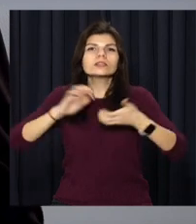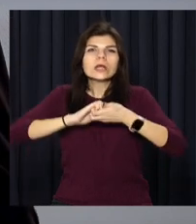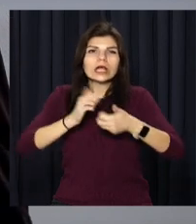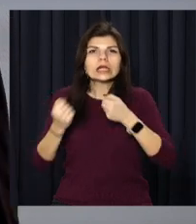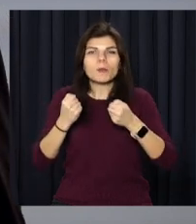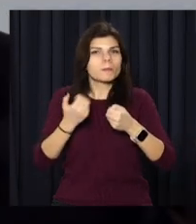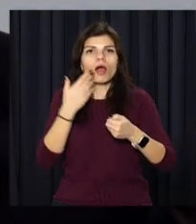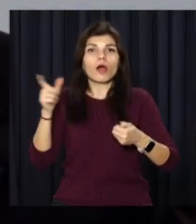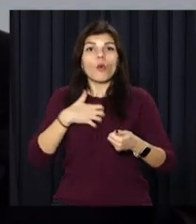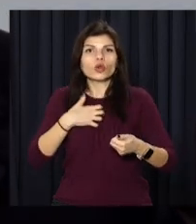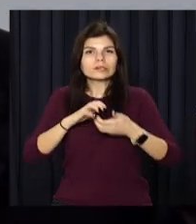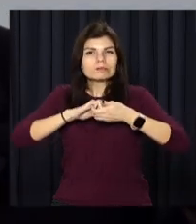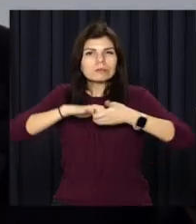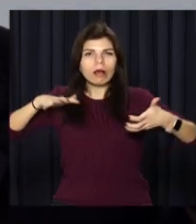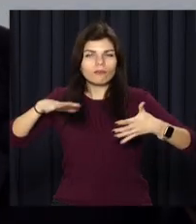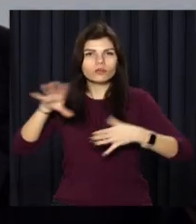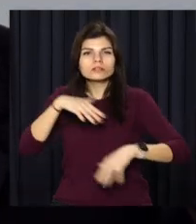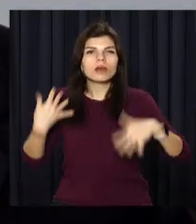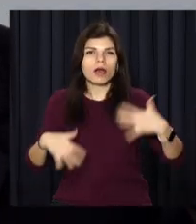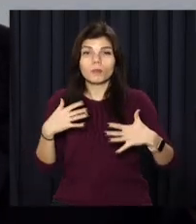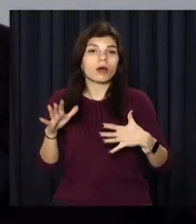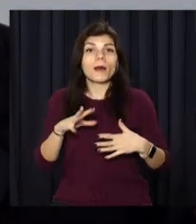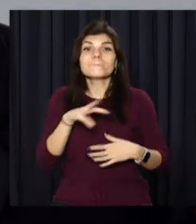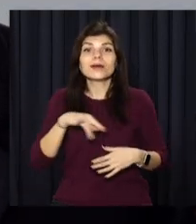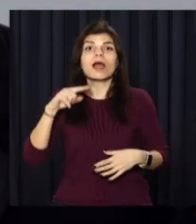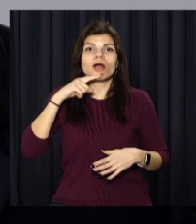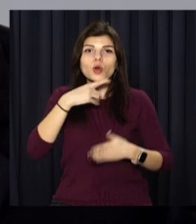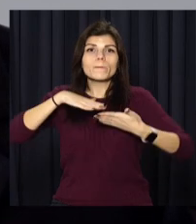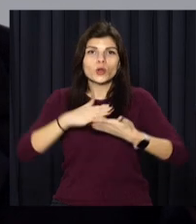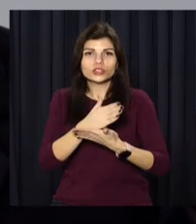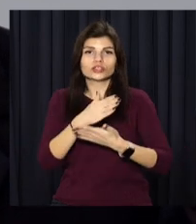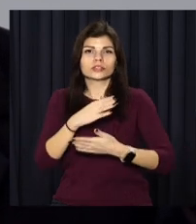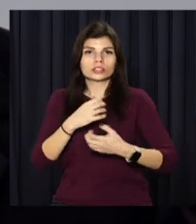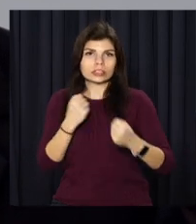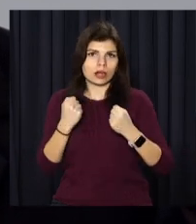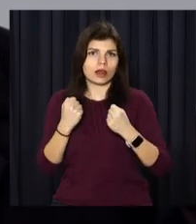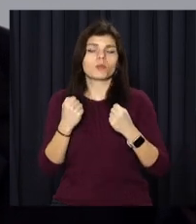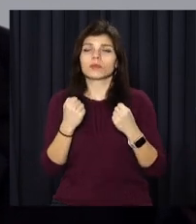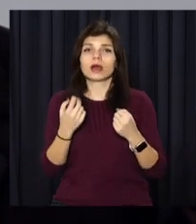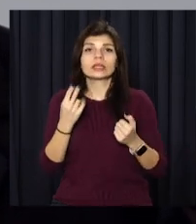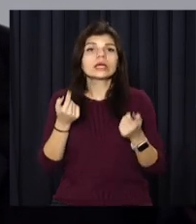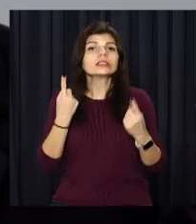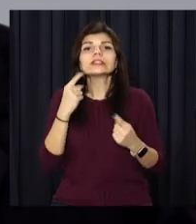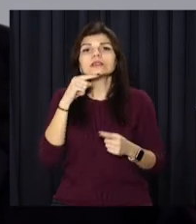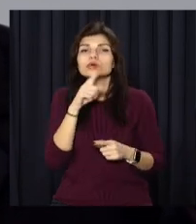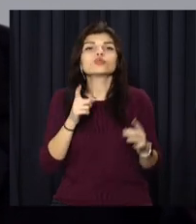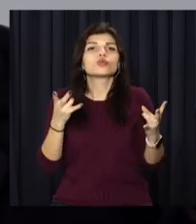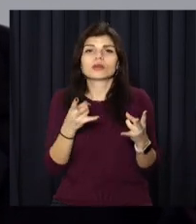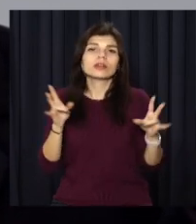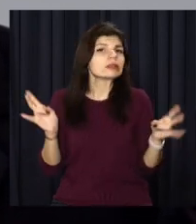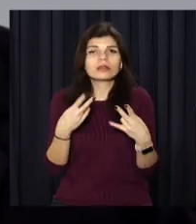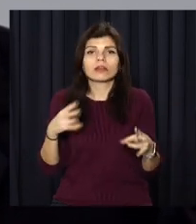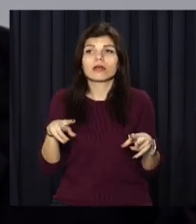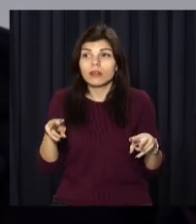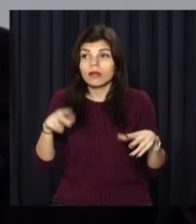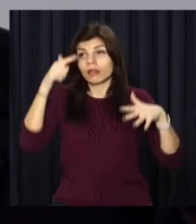Ми щодня стаємо сильнішими оборонно-економічно-політично. Єдине, що сьогодні дійсно нам потрібно – не піддаватись